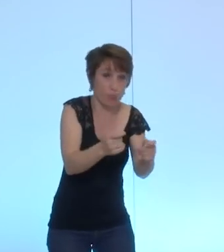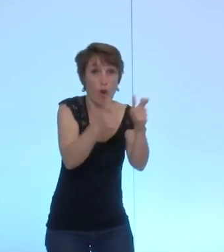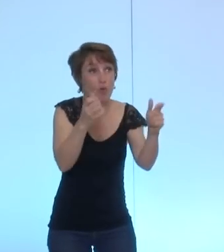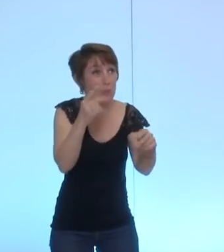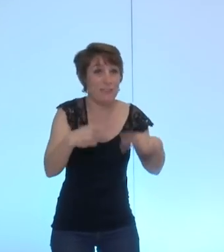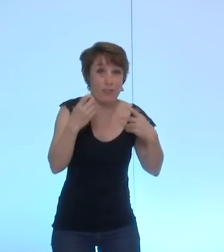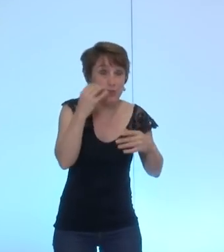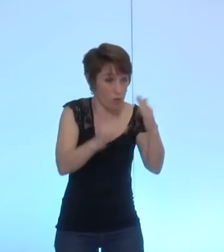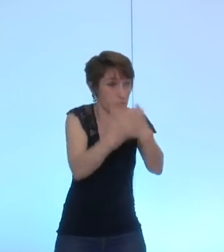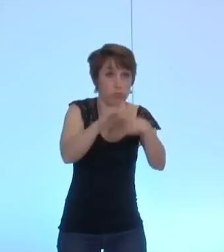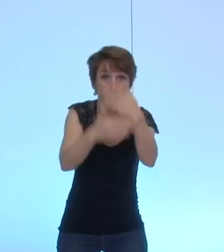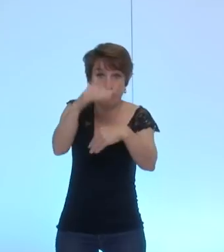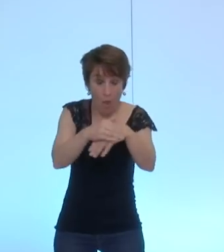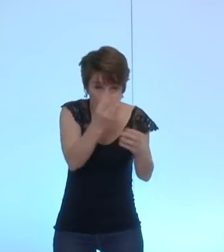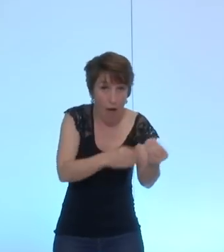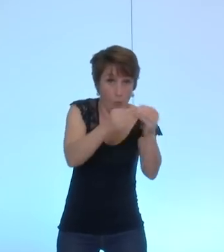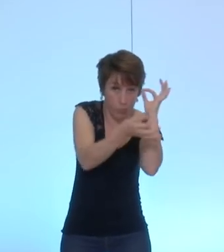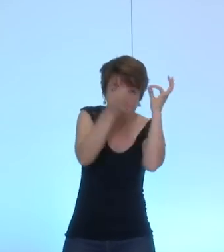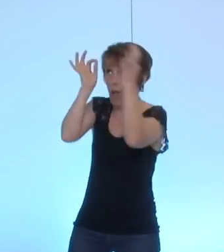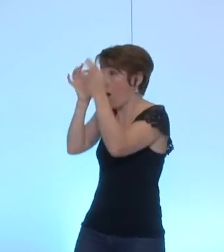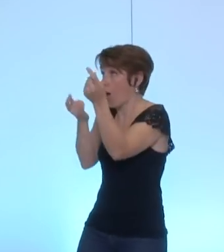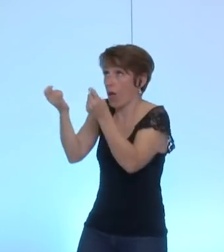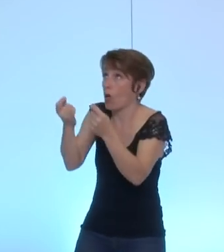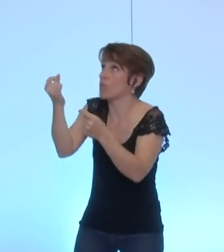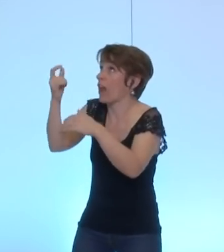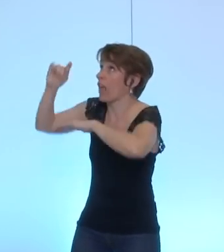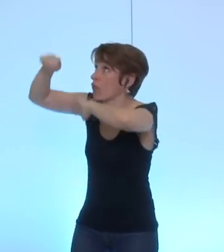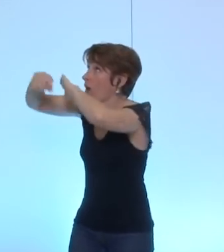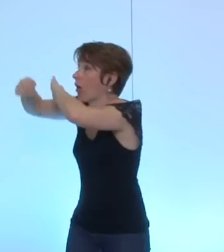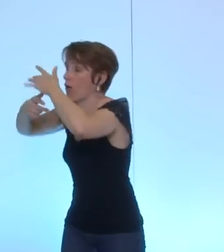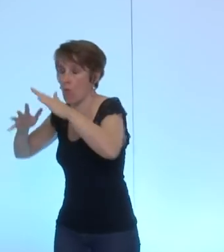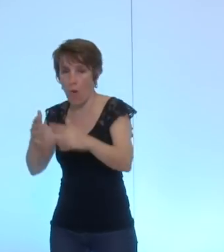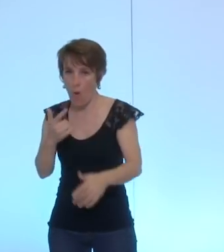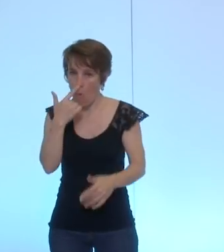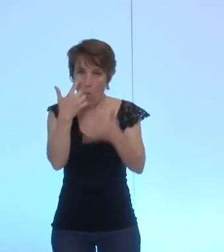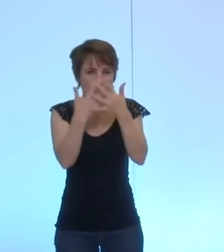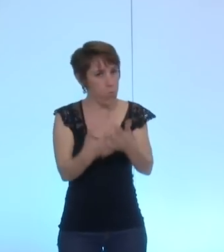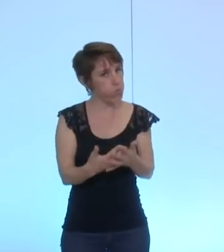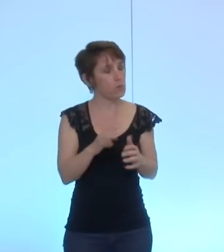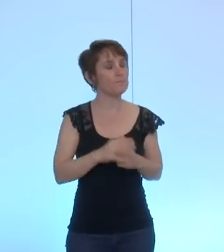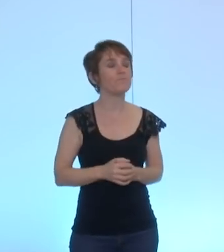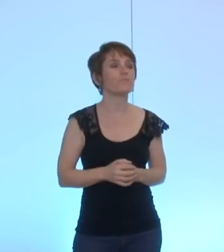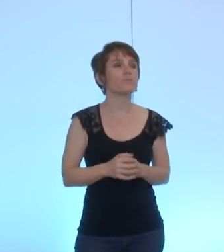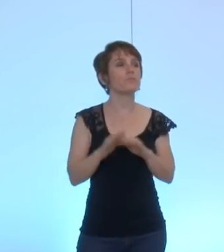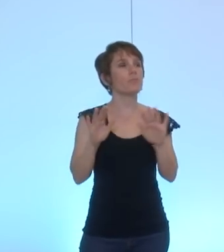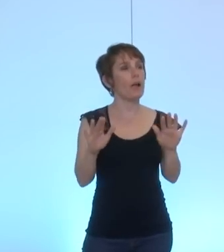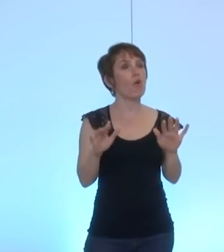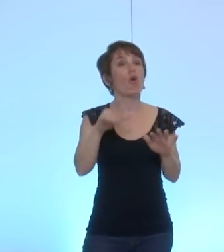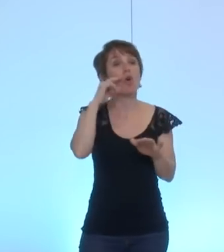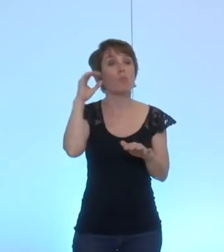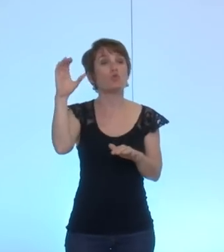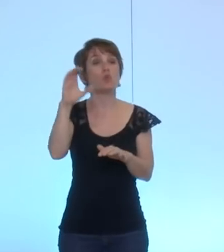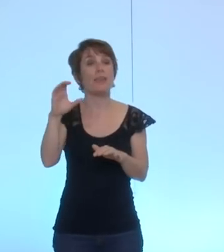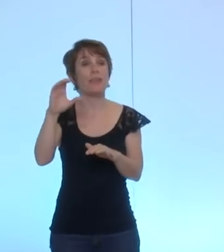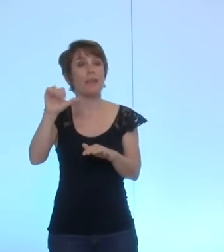compliqué, extrêmement lourd à gérer. Pour ce qui nous concerne, le premier amendement, je préfère le dire avant que M. Cazenave